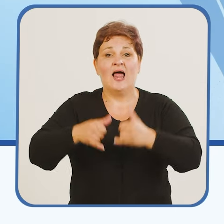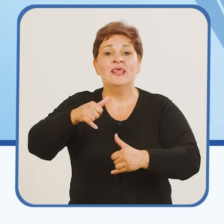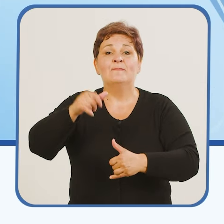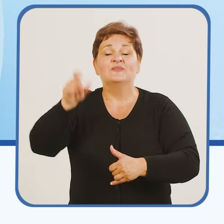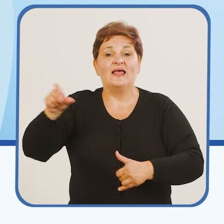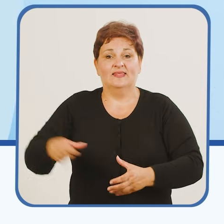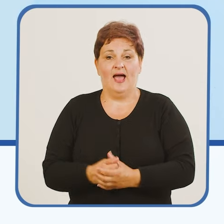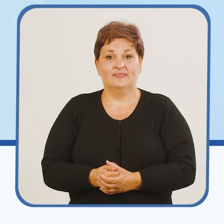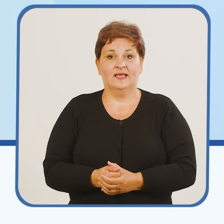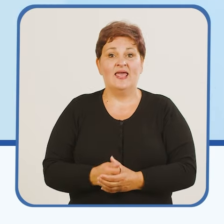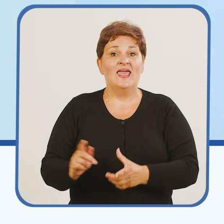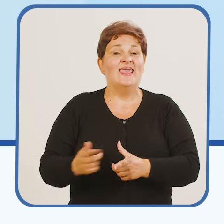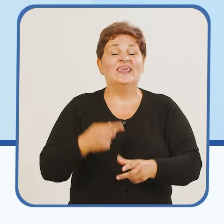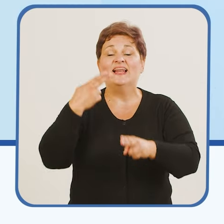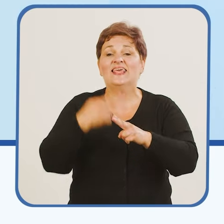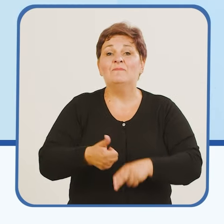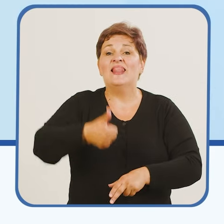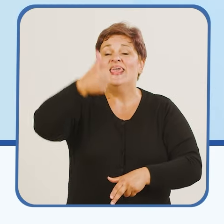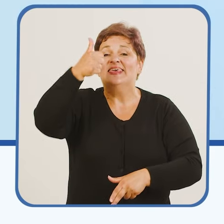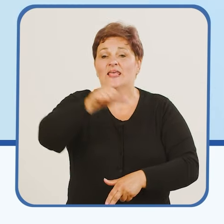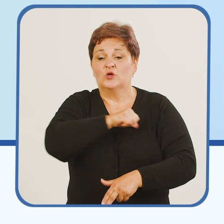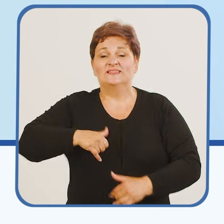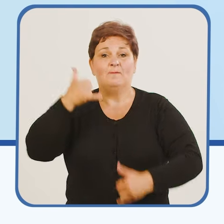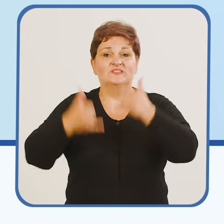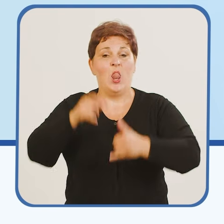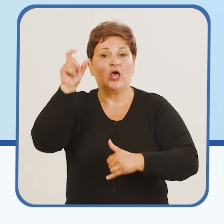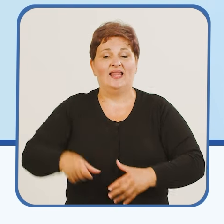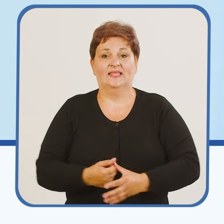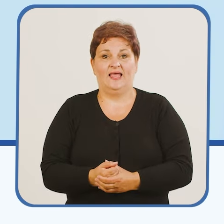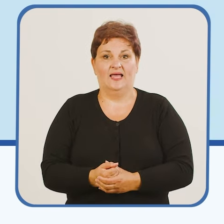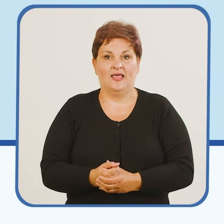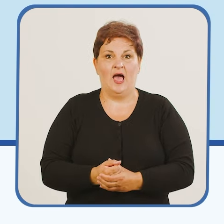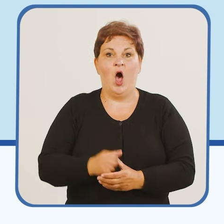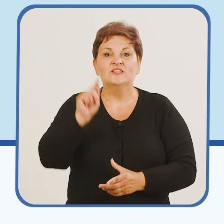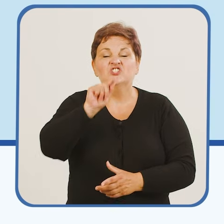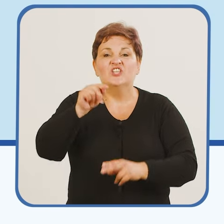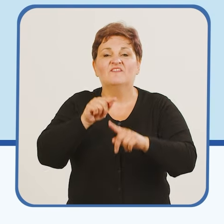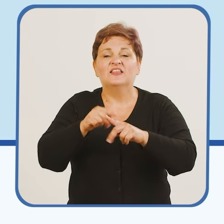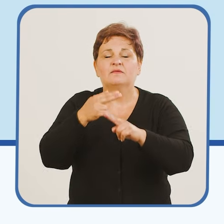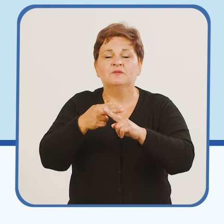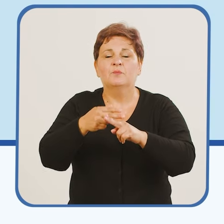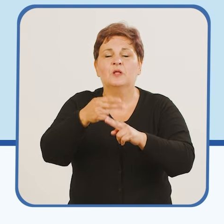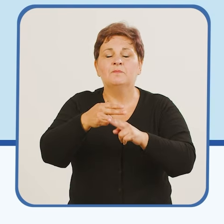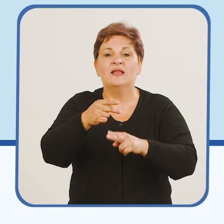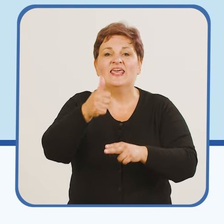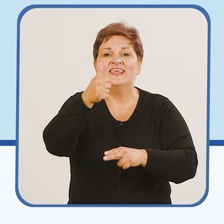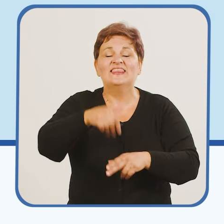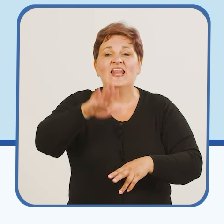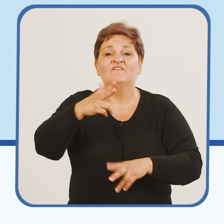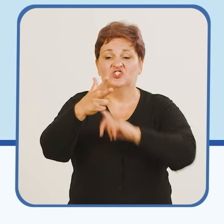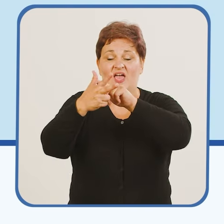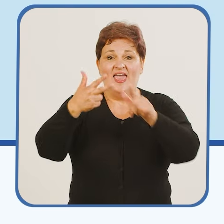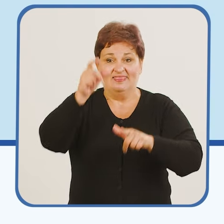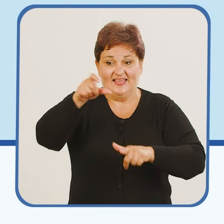neovisnih kandidata ili imena jednog neovisnog kandidata. Označite kvadratić pored imena jednog